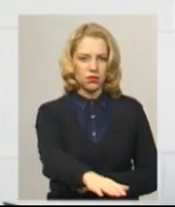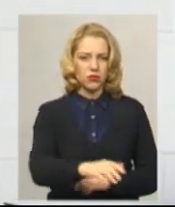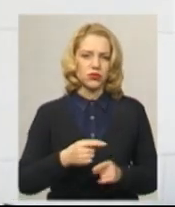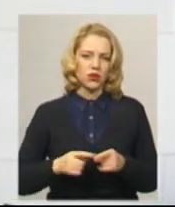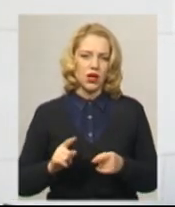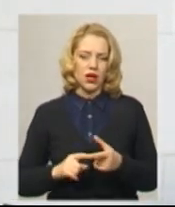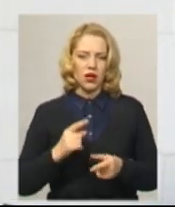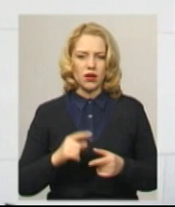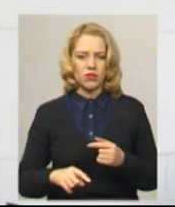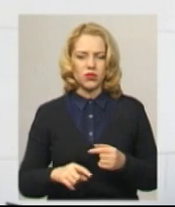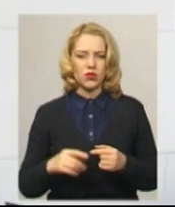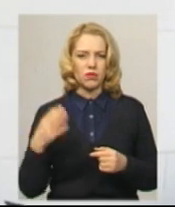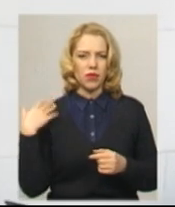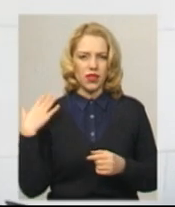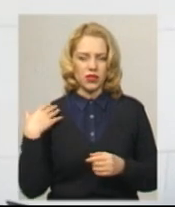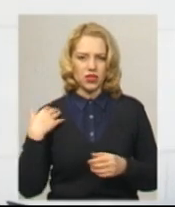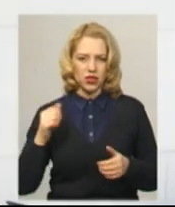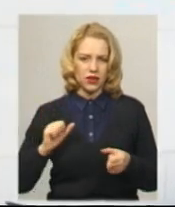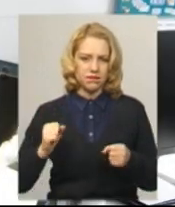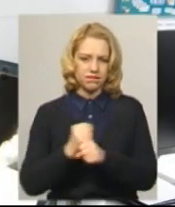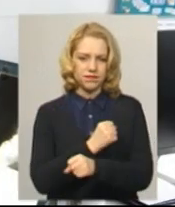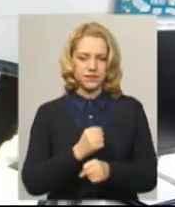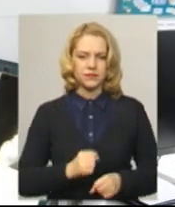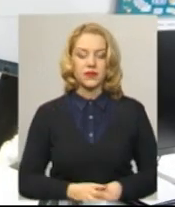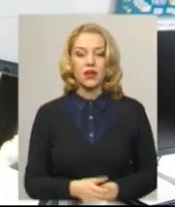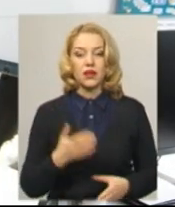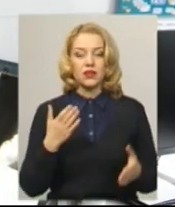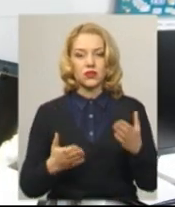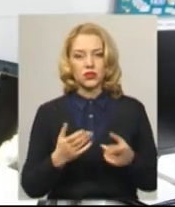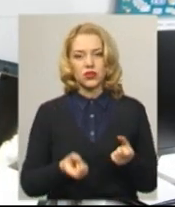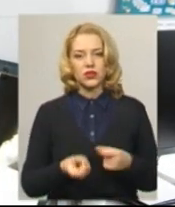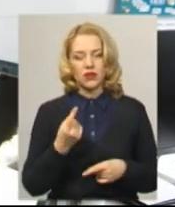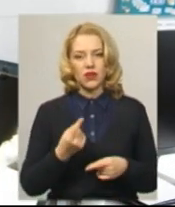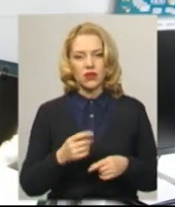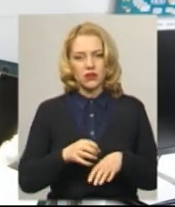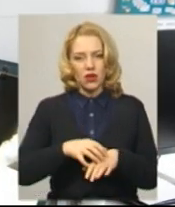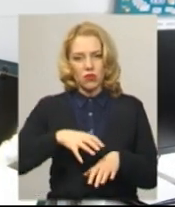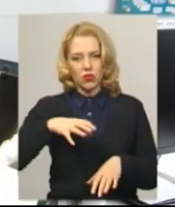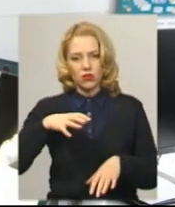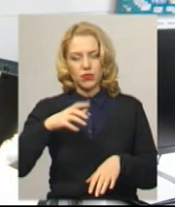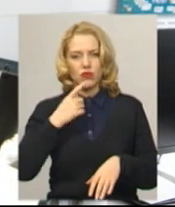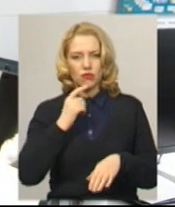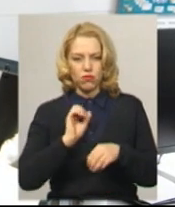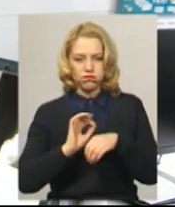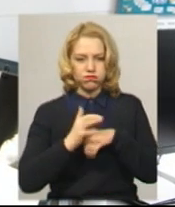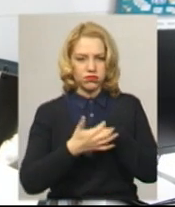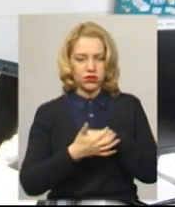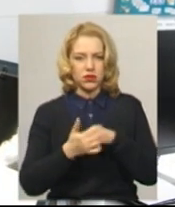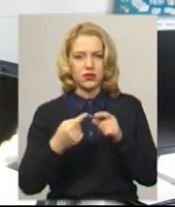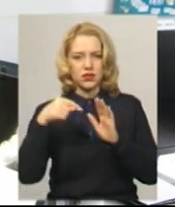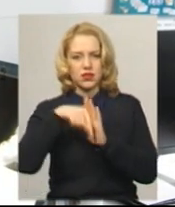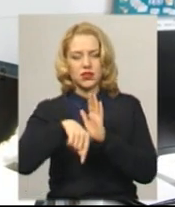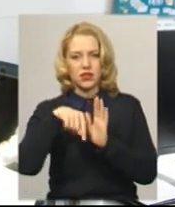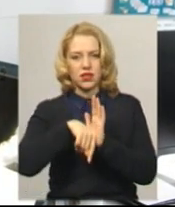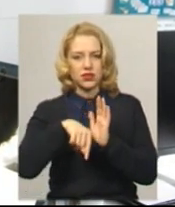ліктєва, або плечове кисто можна зламати. Якщо вже з'являється гематома крові, то це є прямі ознаки,